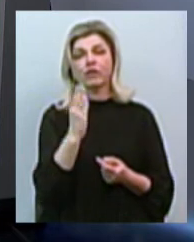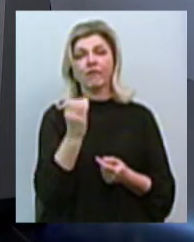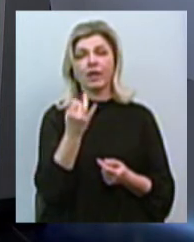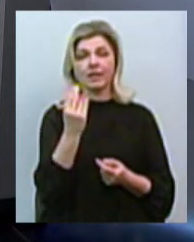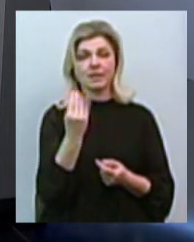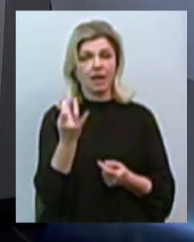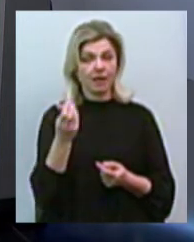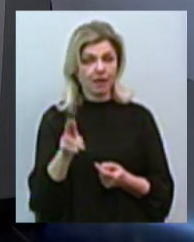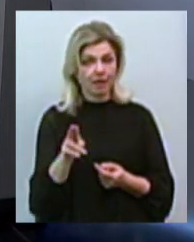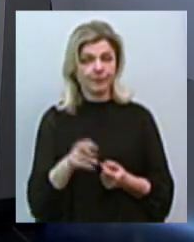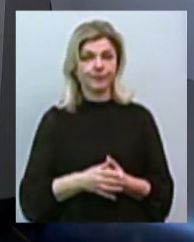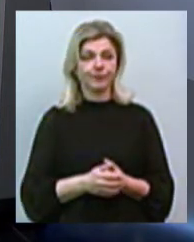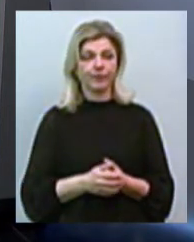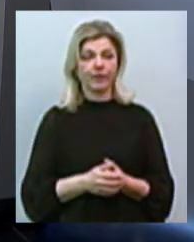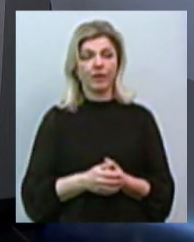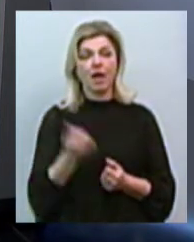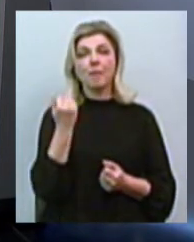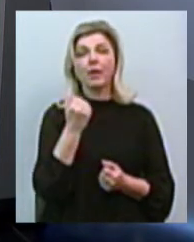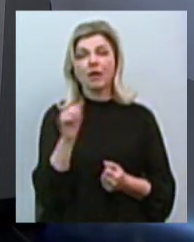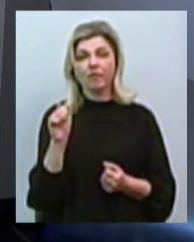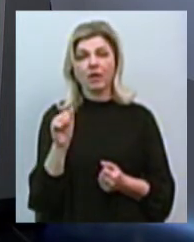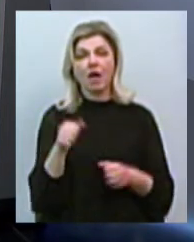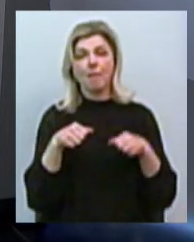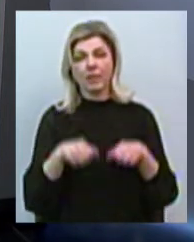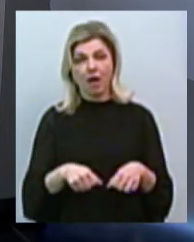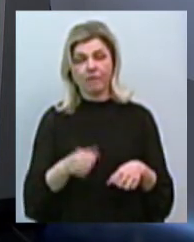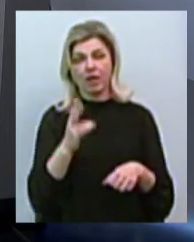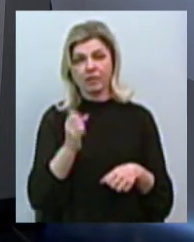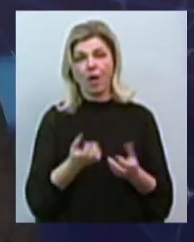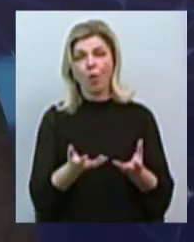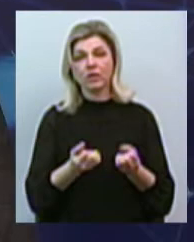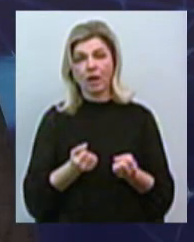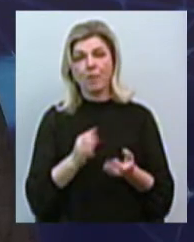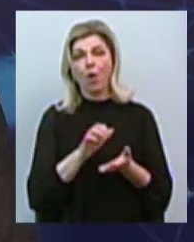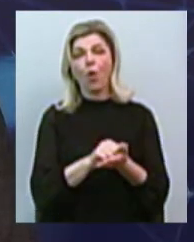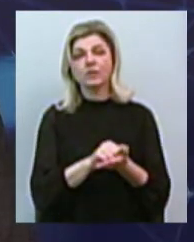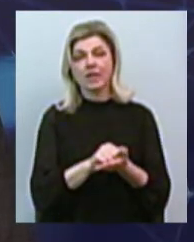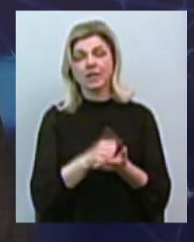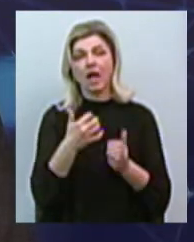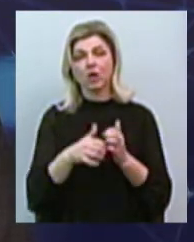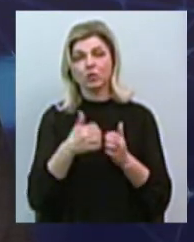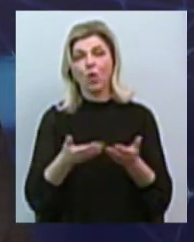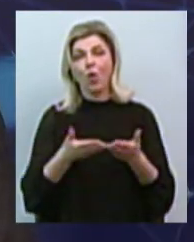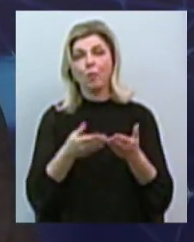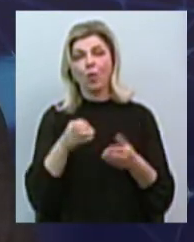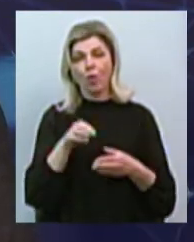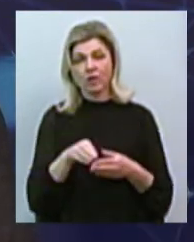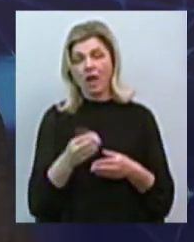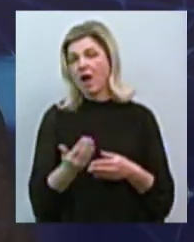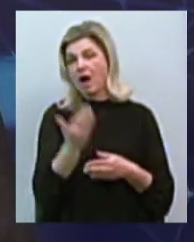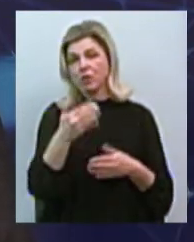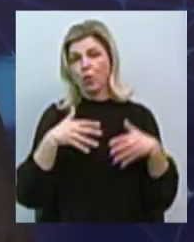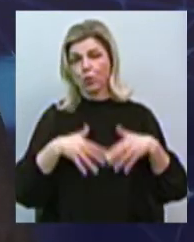переміг право на отримання в концесію Херсонського порту там якась грузинська фірма. Але